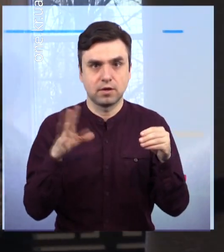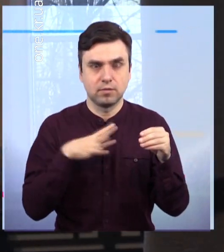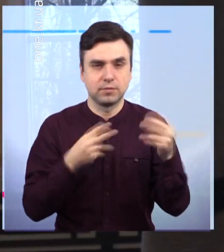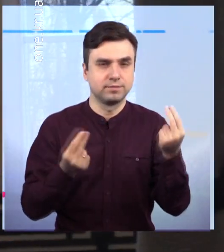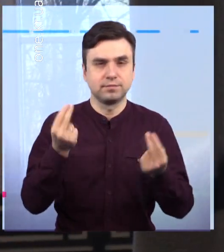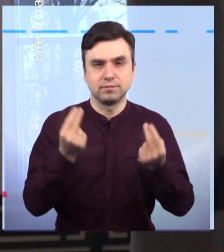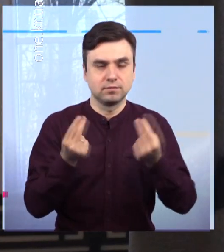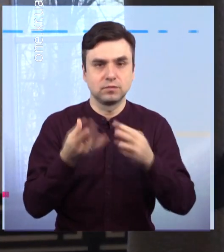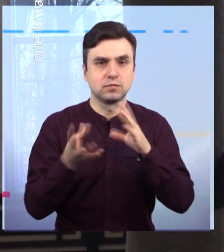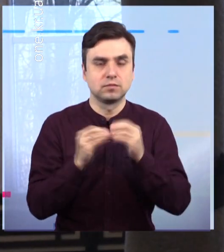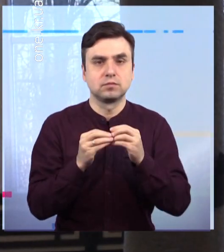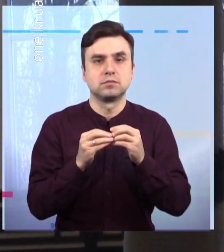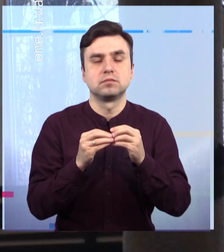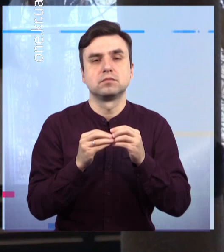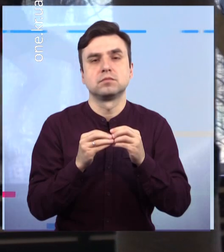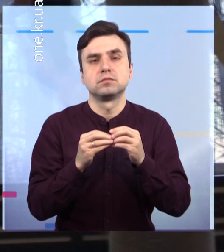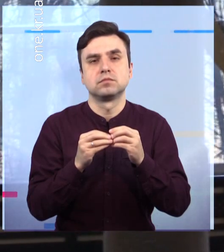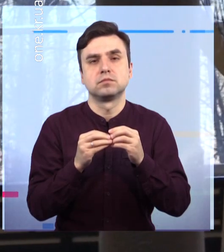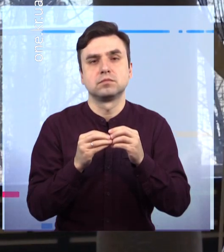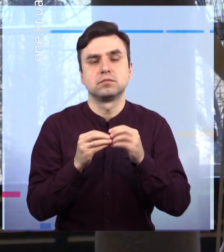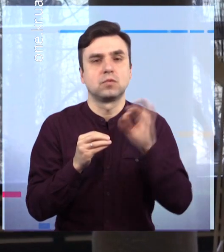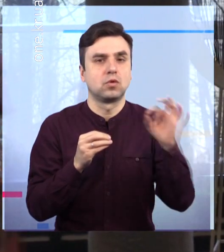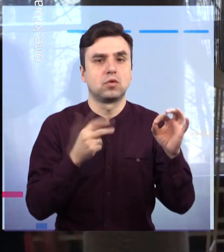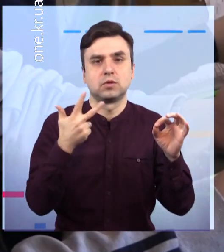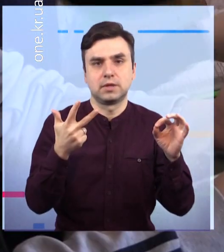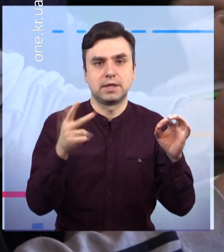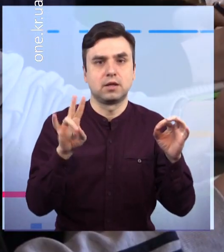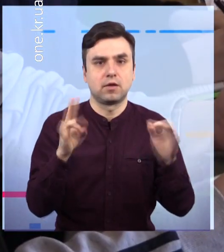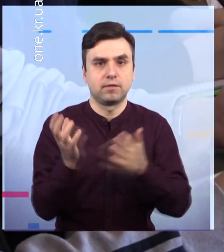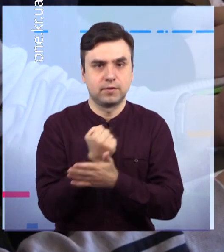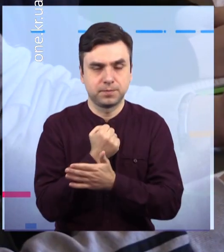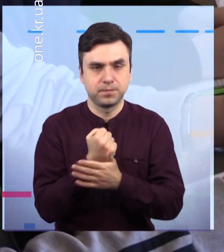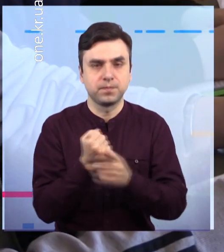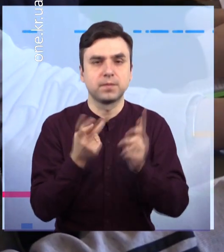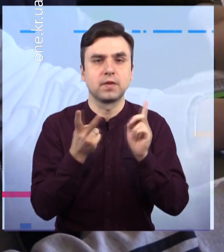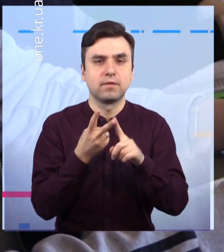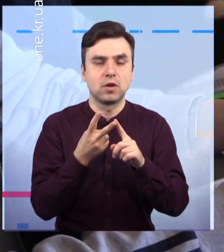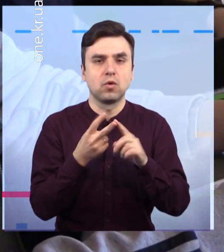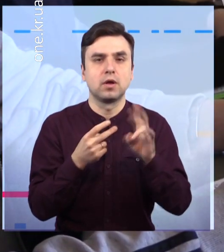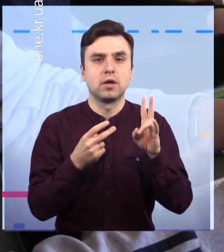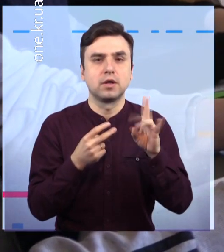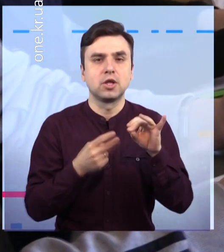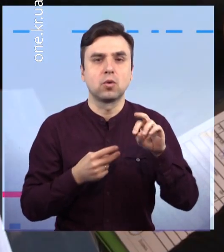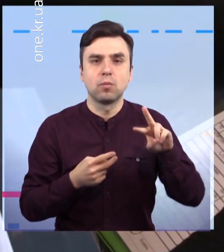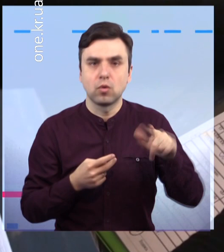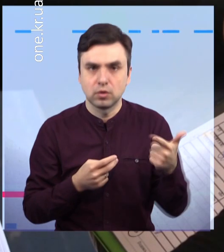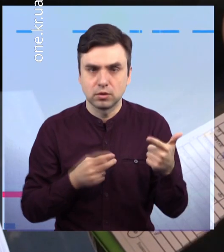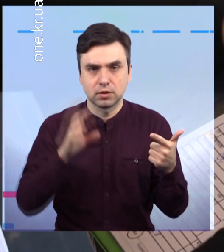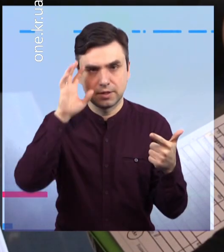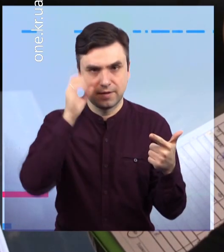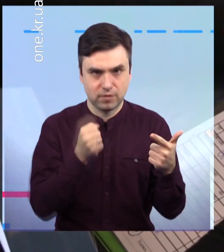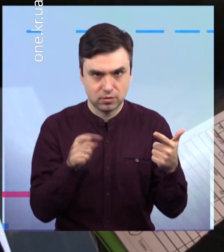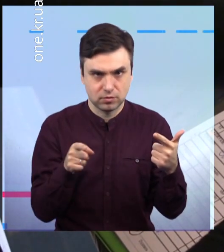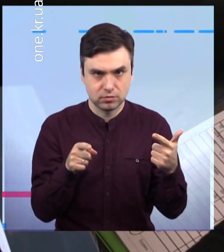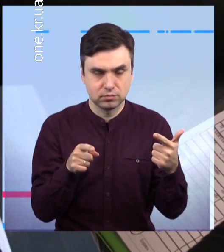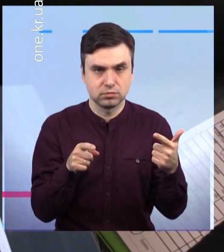миколаївськими спортсменами завершилась рахунком 3-0 на користь гравців з Миколаєва. Далі грали команди з Нікополя та Кривого Рогу.